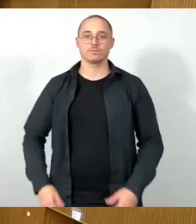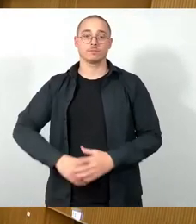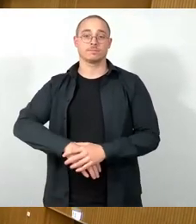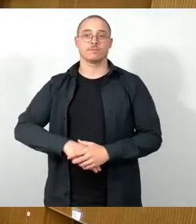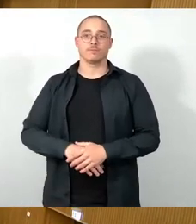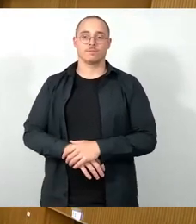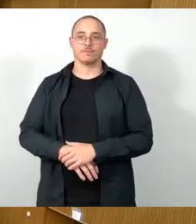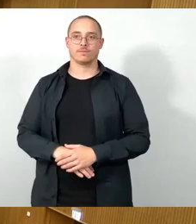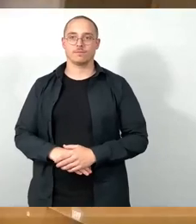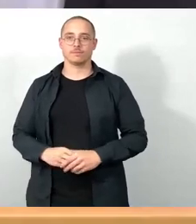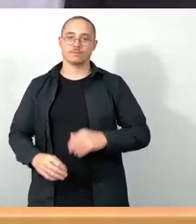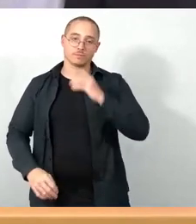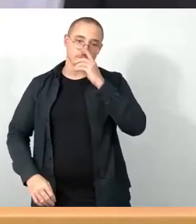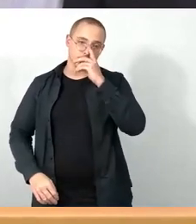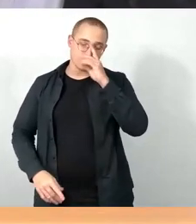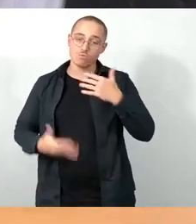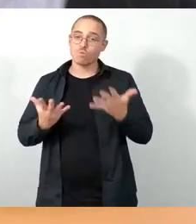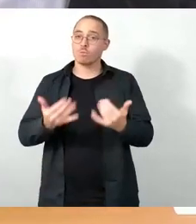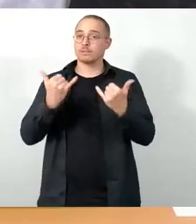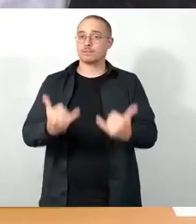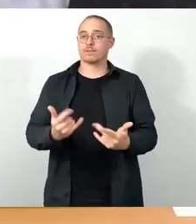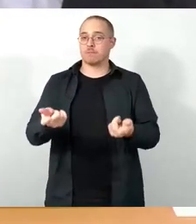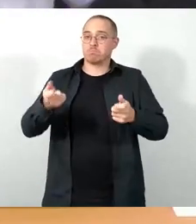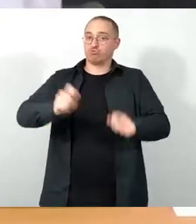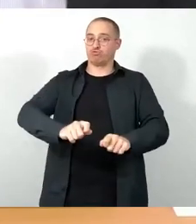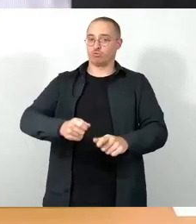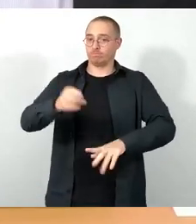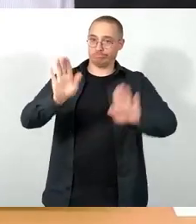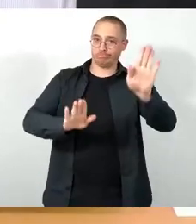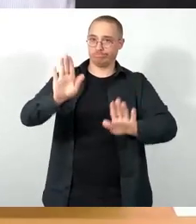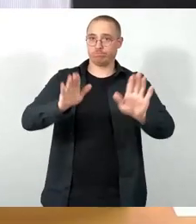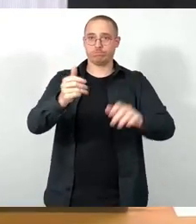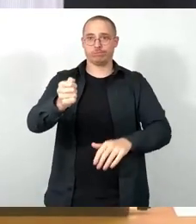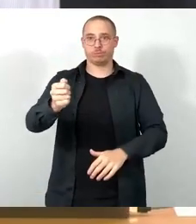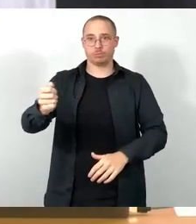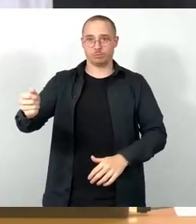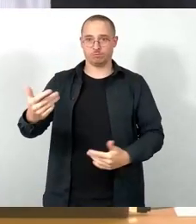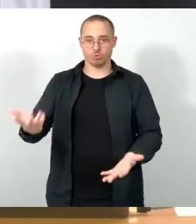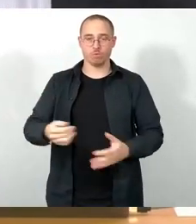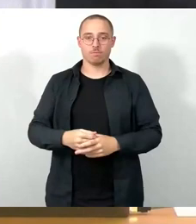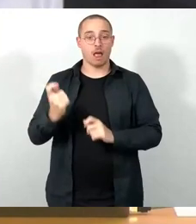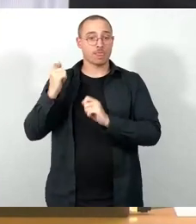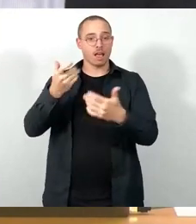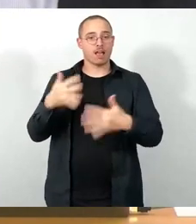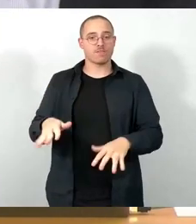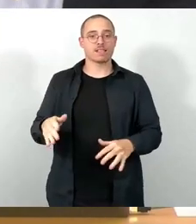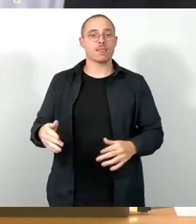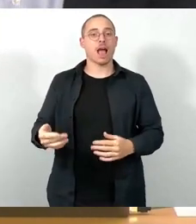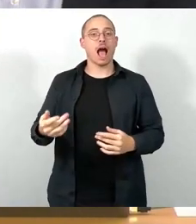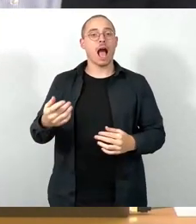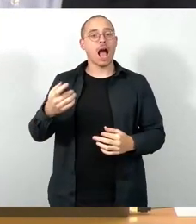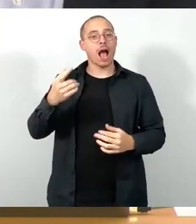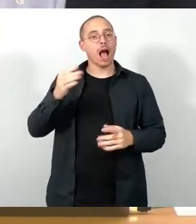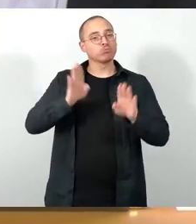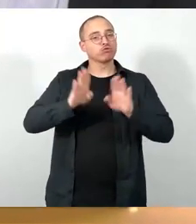eintreten. Es ist beantragt worden als Abstimmungsgrundlage, den Ausschussbericht umweltärmer zu